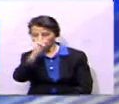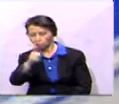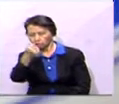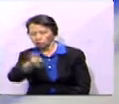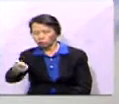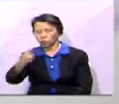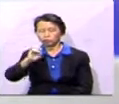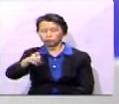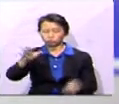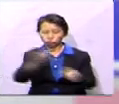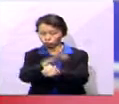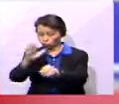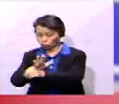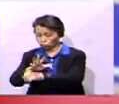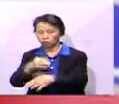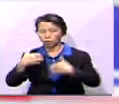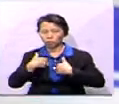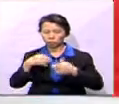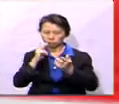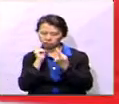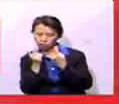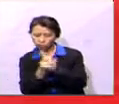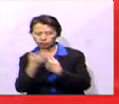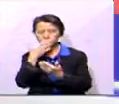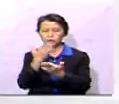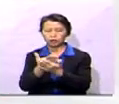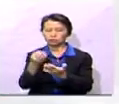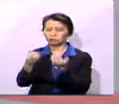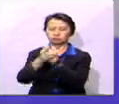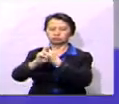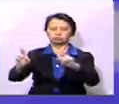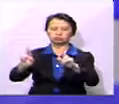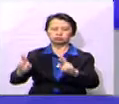aset pengoperasian mencukupi dan berada di dalam keadaan baik dan bersedia digunakan. selanjutnya.